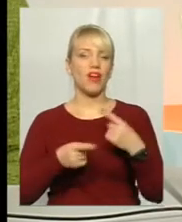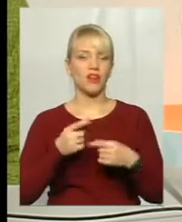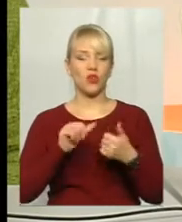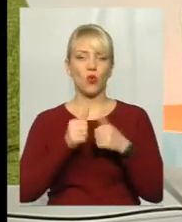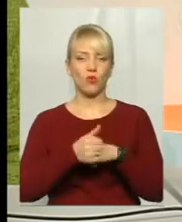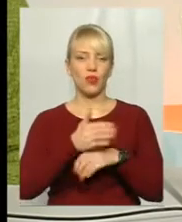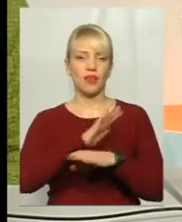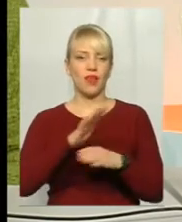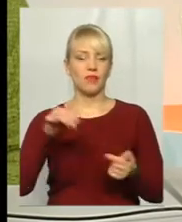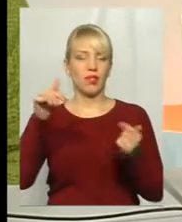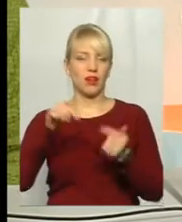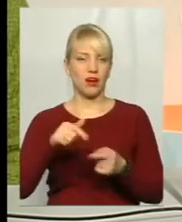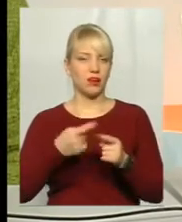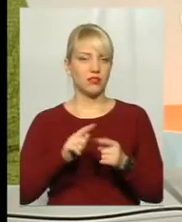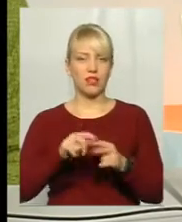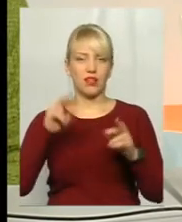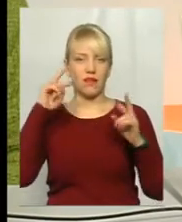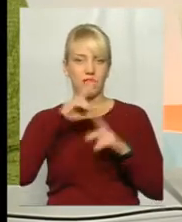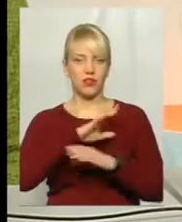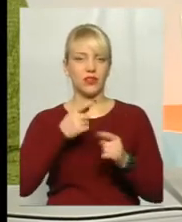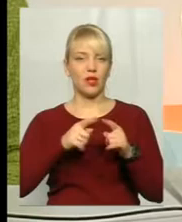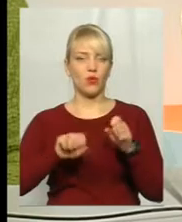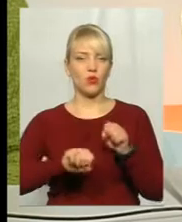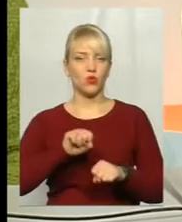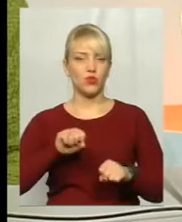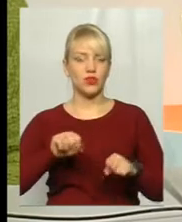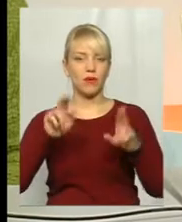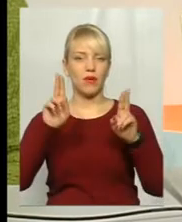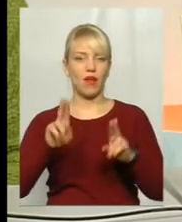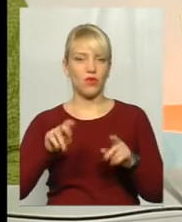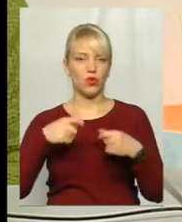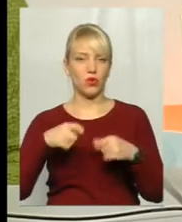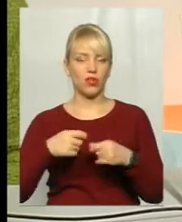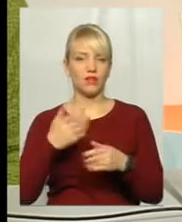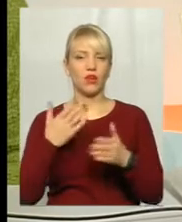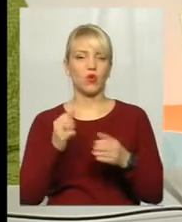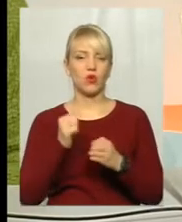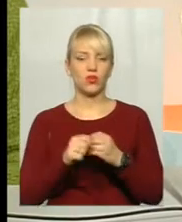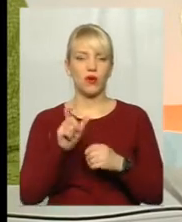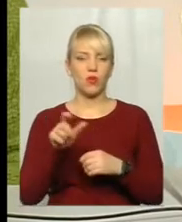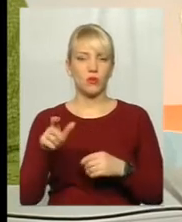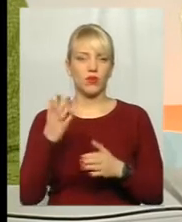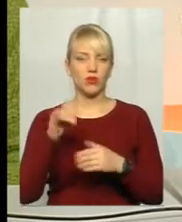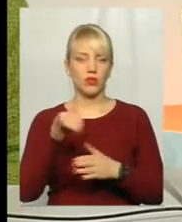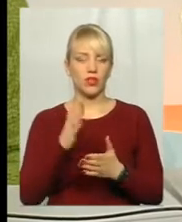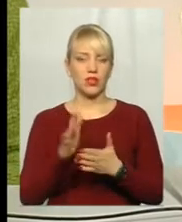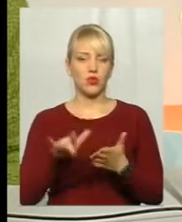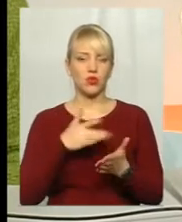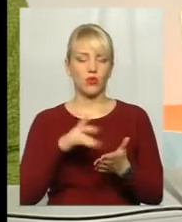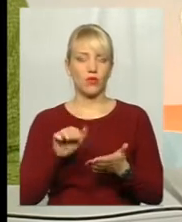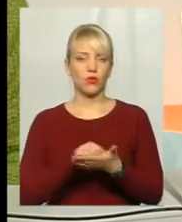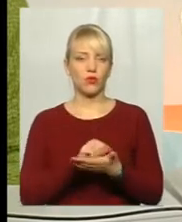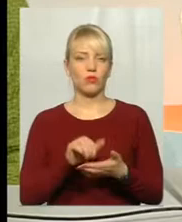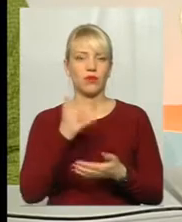невірно, і це є порушення правил торгівлі. Тому що кожен покупець, якщо в нього є розрахунковий документ, він має право